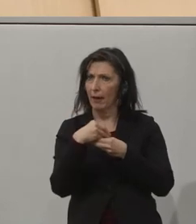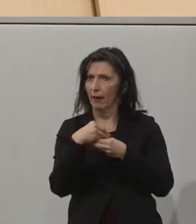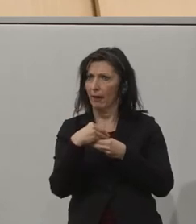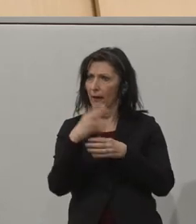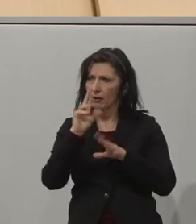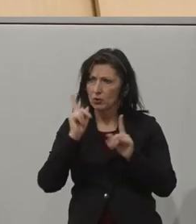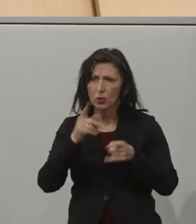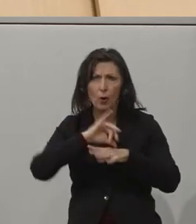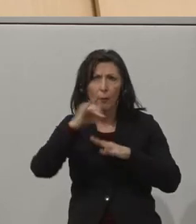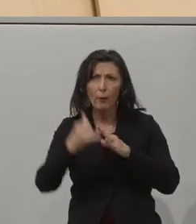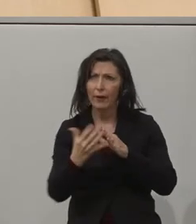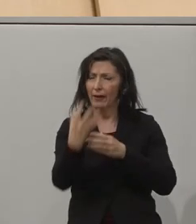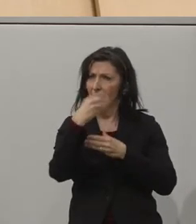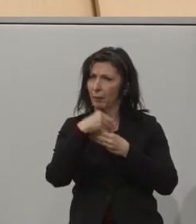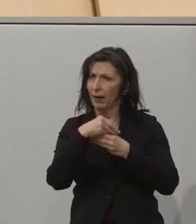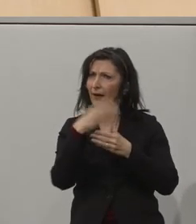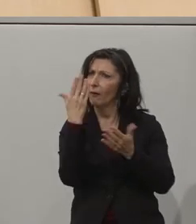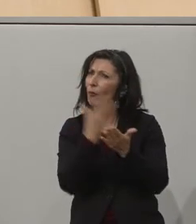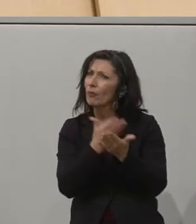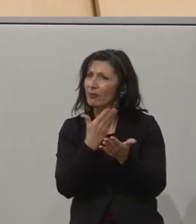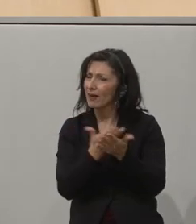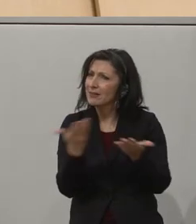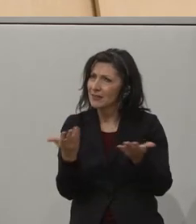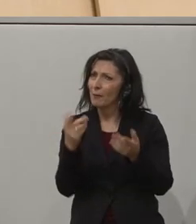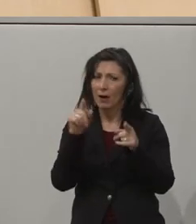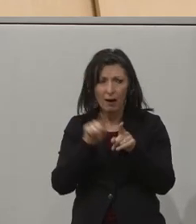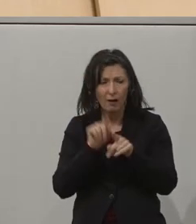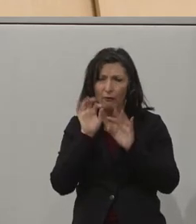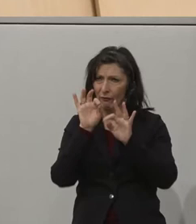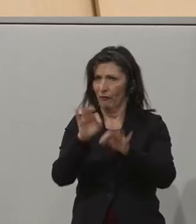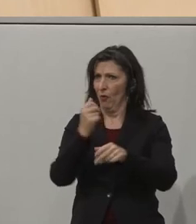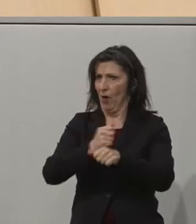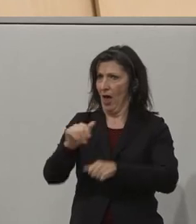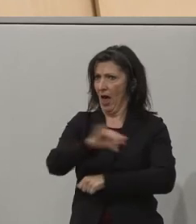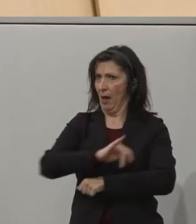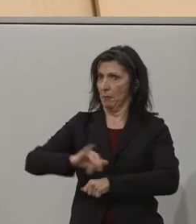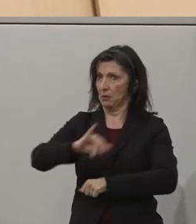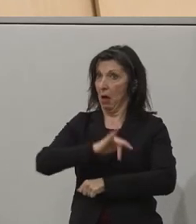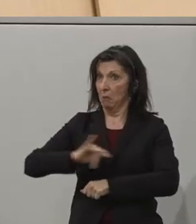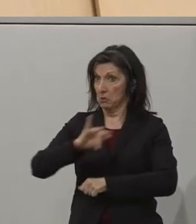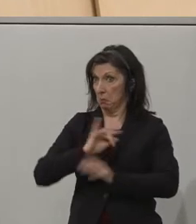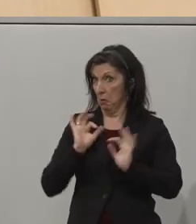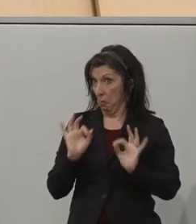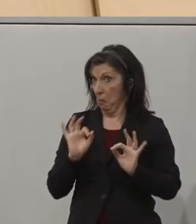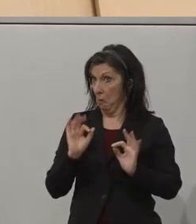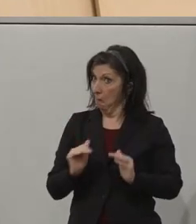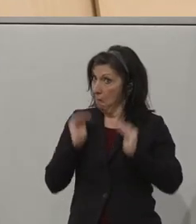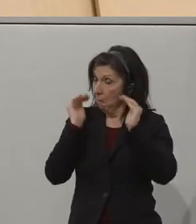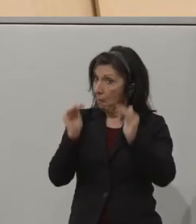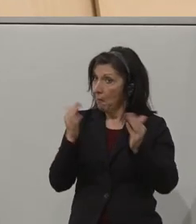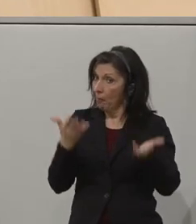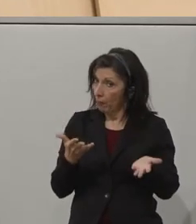Projekte. Und dadurch natürlich auch Arbeitsplätze geschaffen werden können, hochwertige Arbeitsplätze. Und